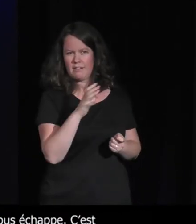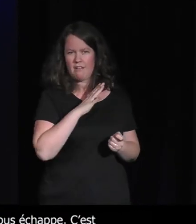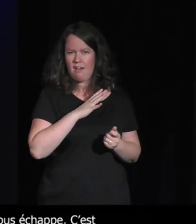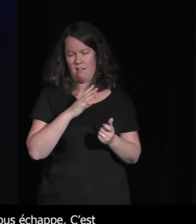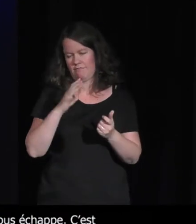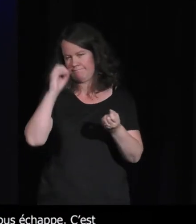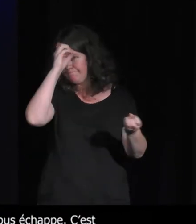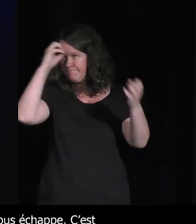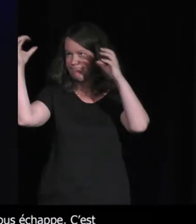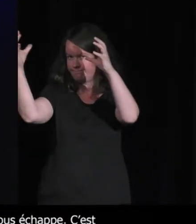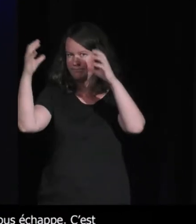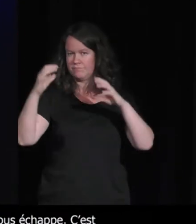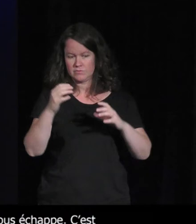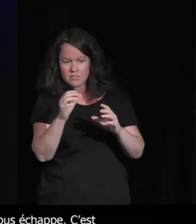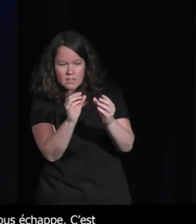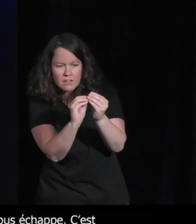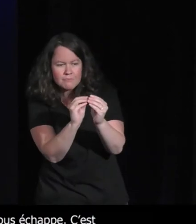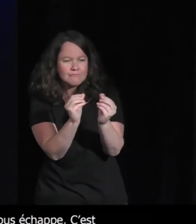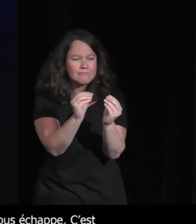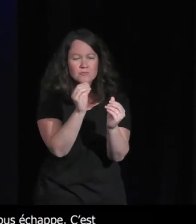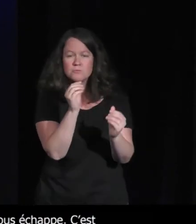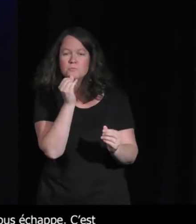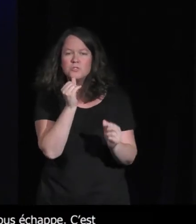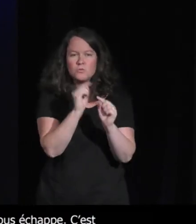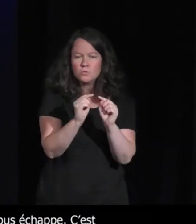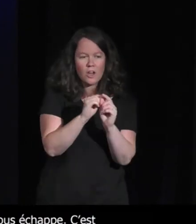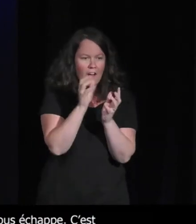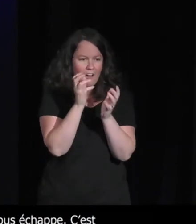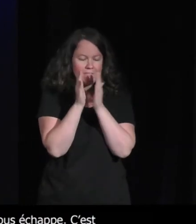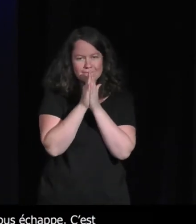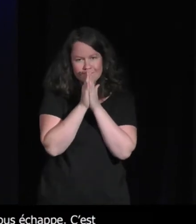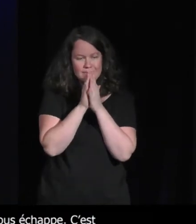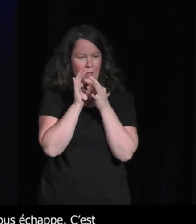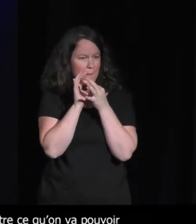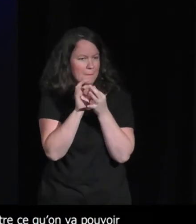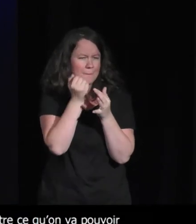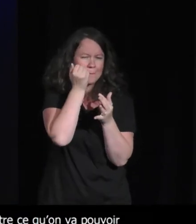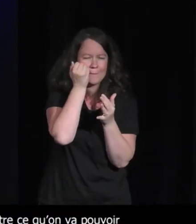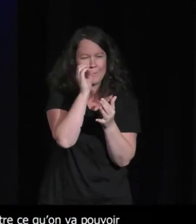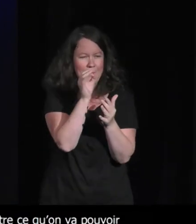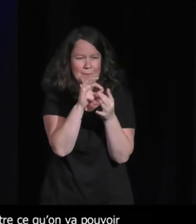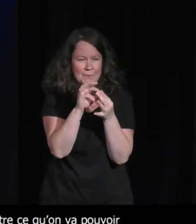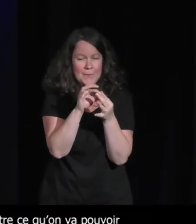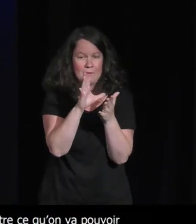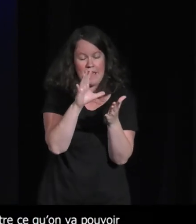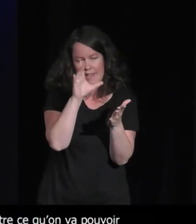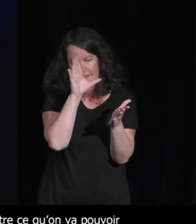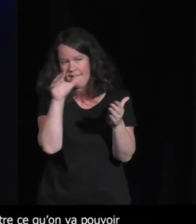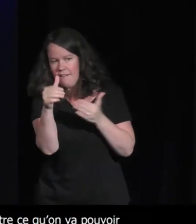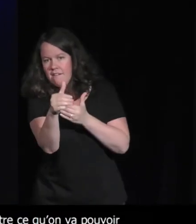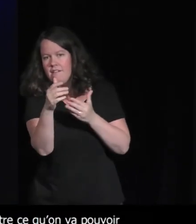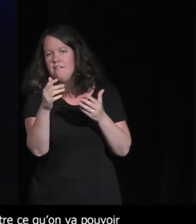vraiment affectionner pour les possibilités que ça offre et en même temps il y un imaginaire ou des